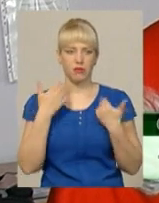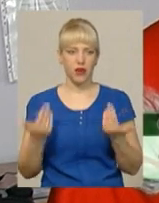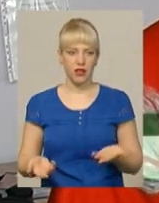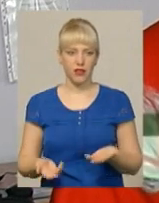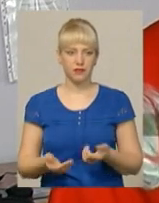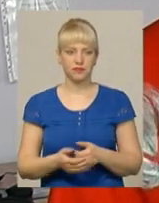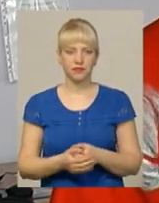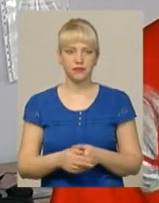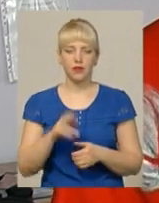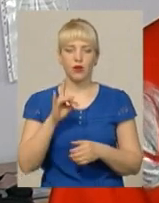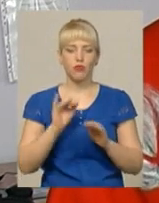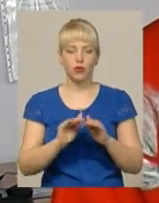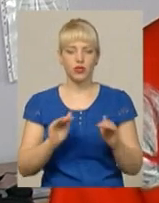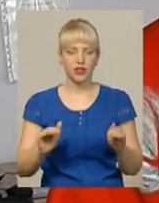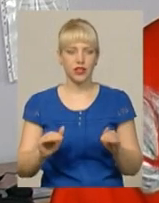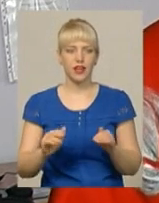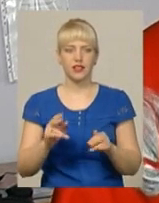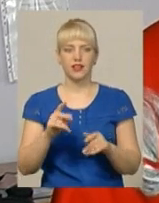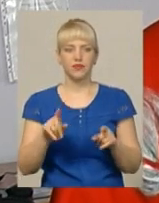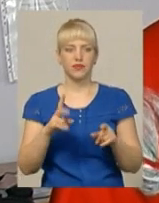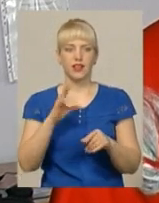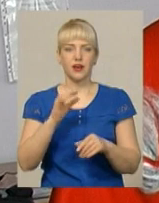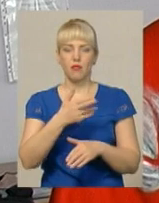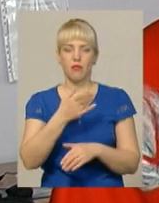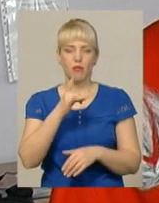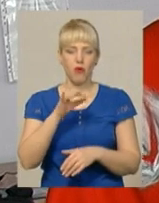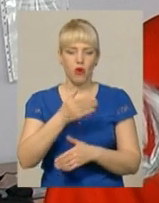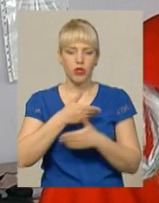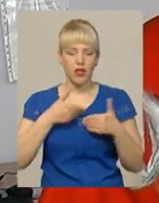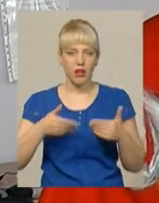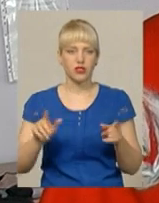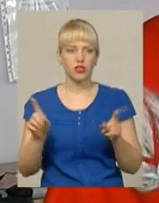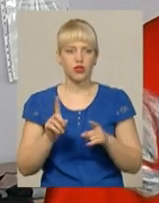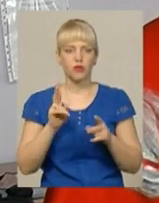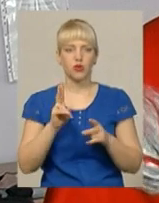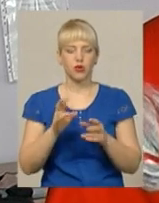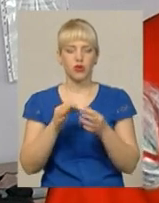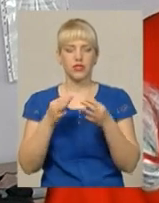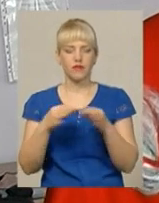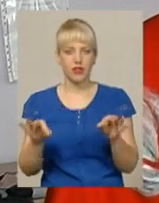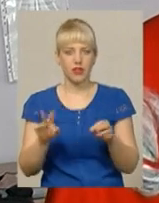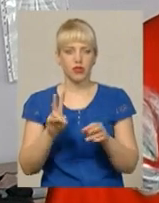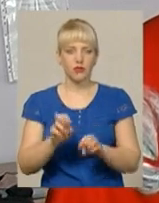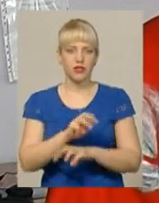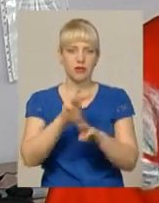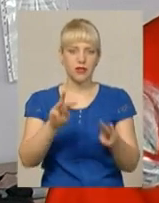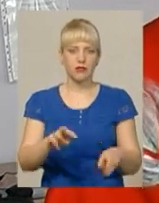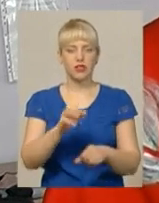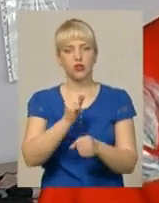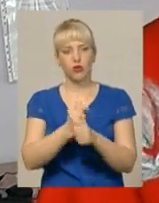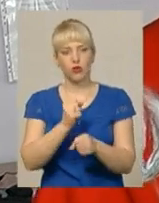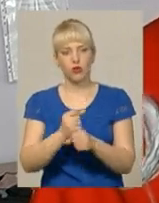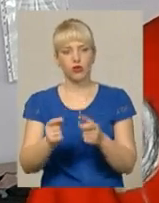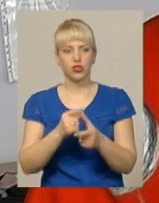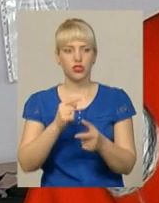Про дітей, ні про дітей, ні про нас. Ті, хто звільняється, щоб їх забезпечити роботою, чи,